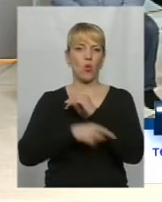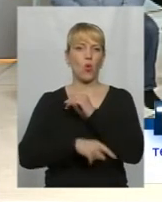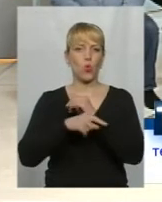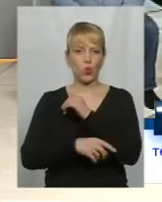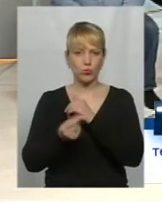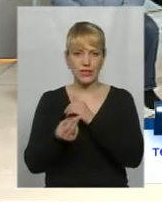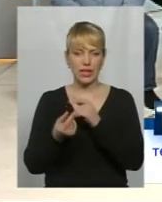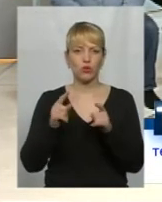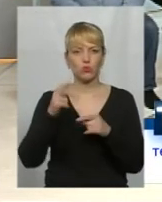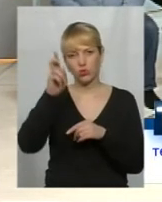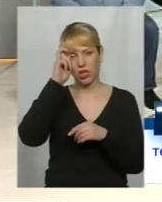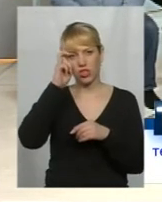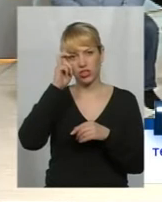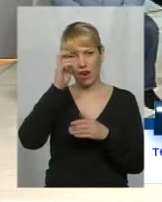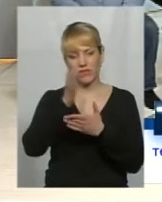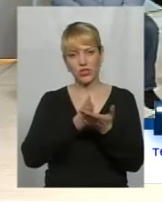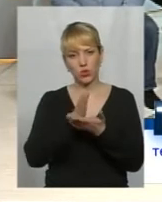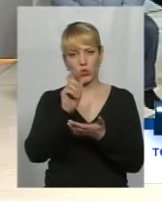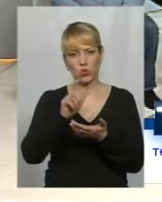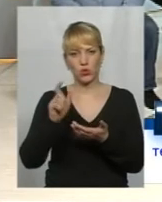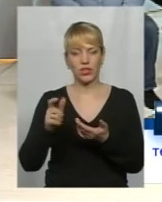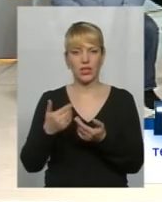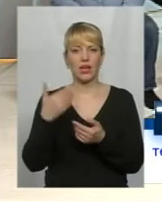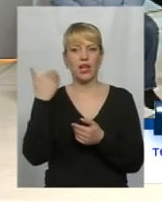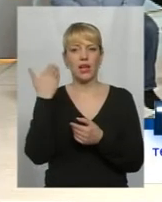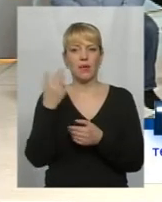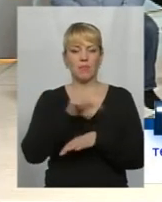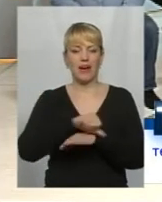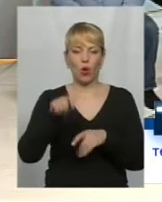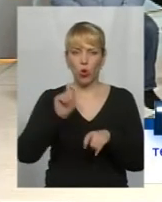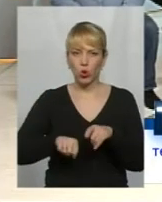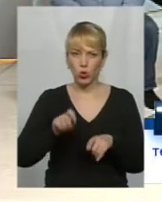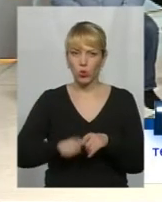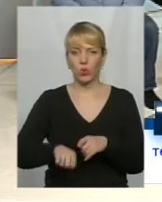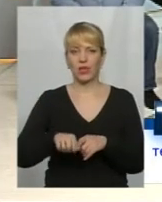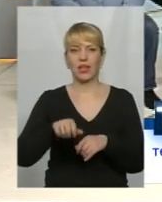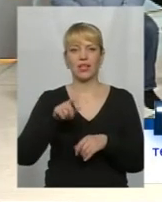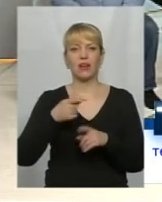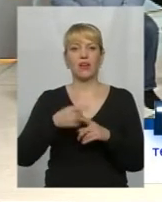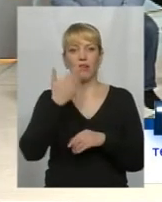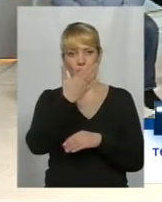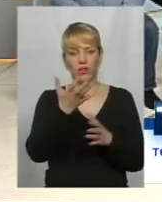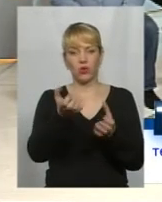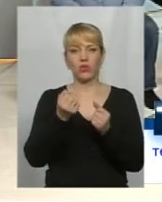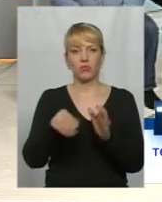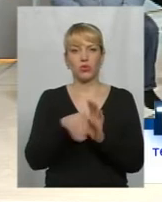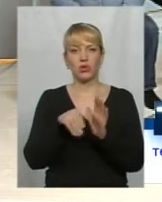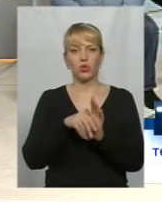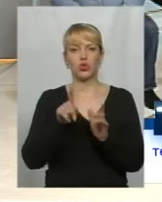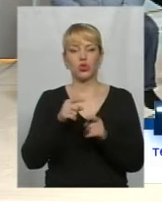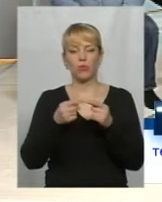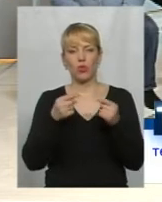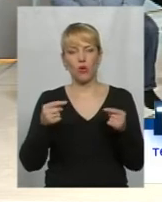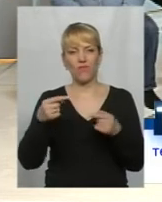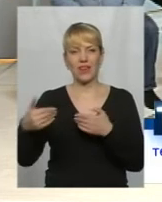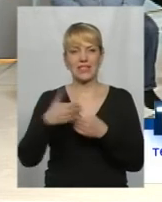мужі, служителі, митні, прикордонники, вони отримують хабарі на те, щоб товар доїжджав